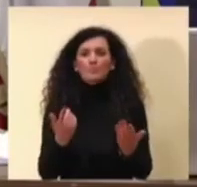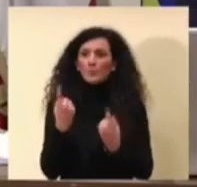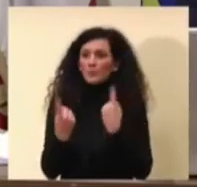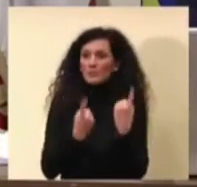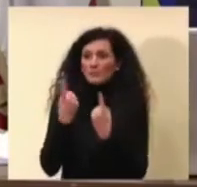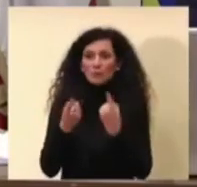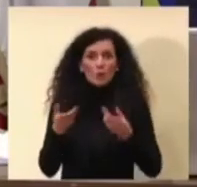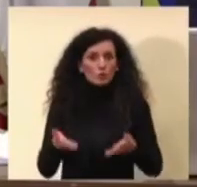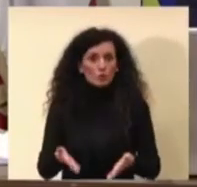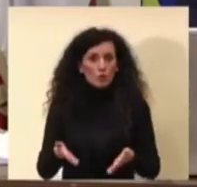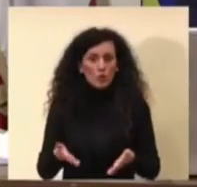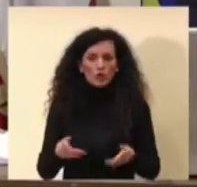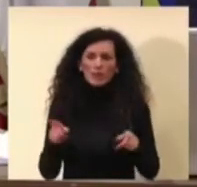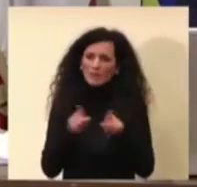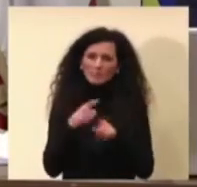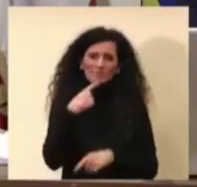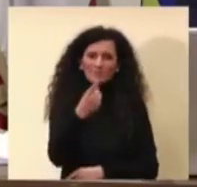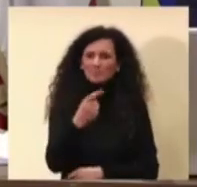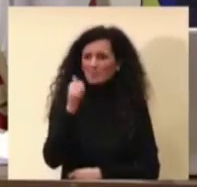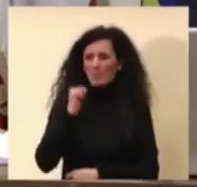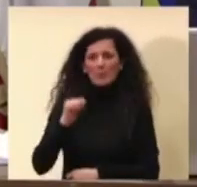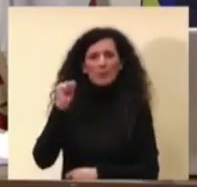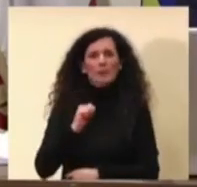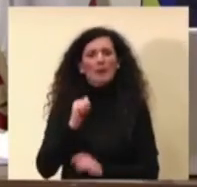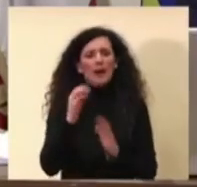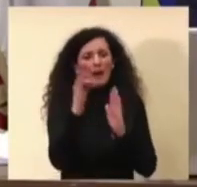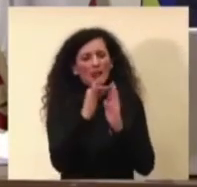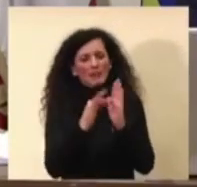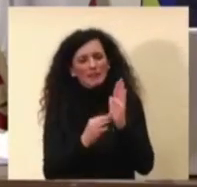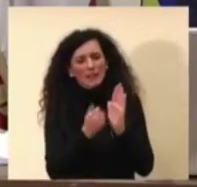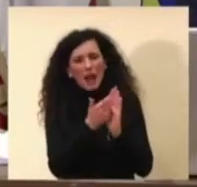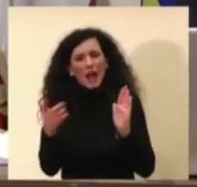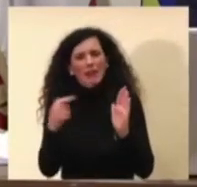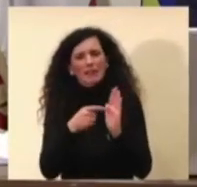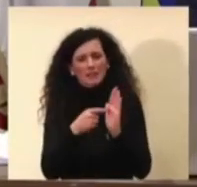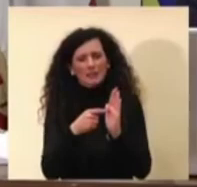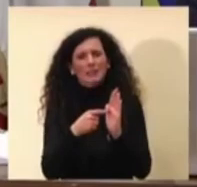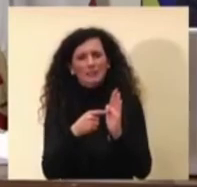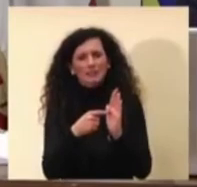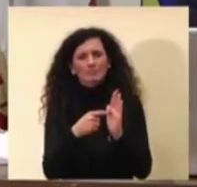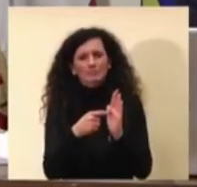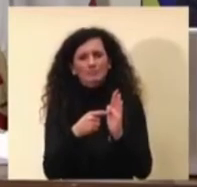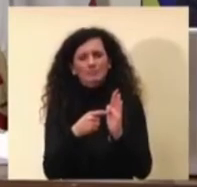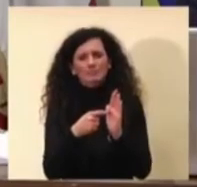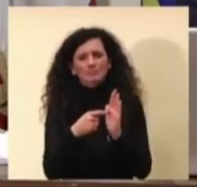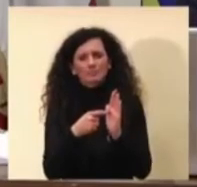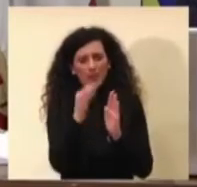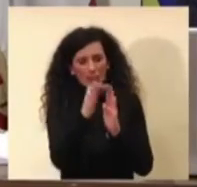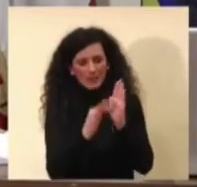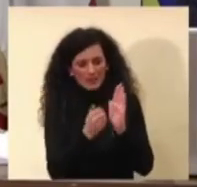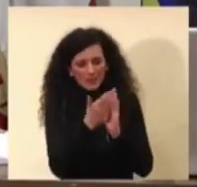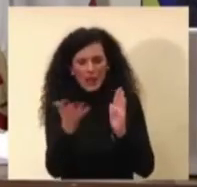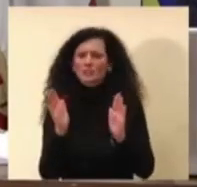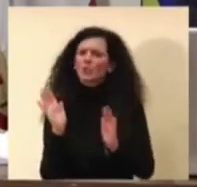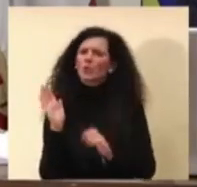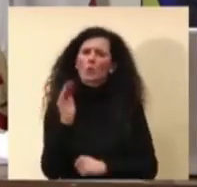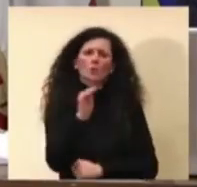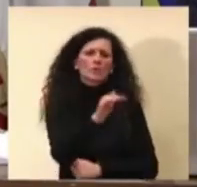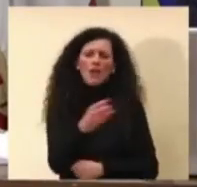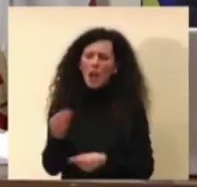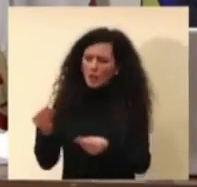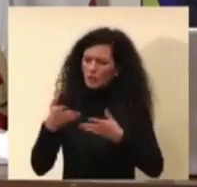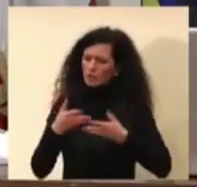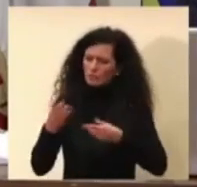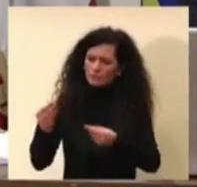dicevamo prima, in fondo questi dati che vengono raccolti quotidianamente ci